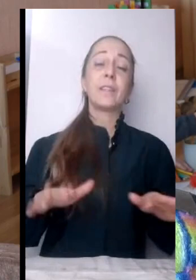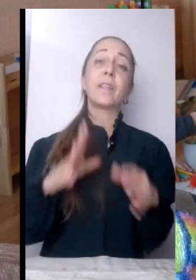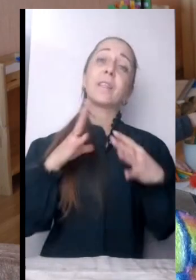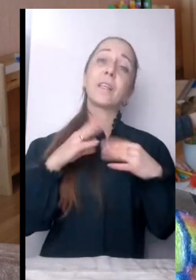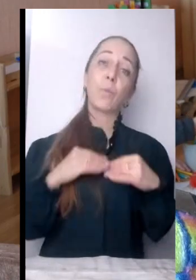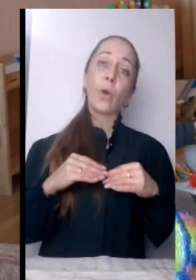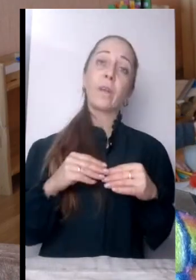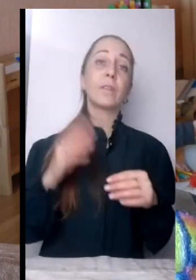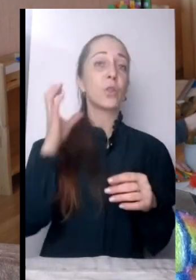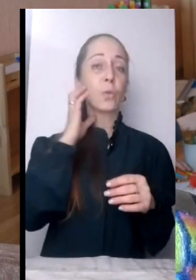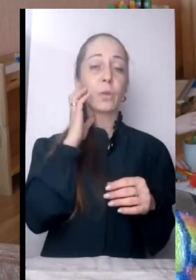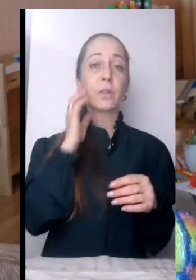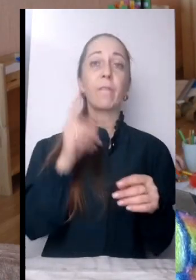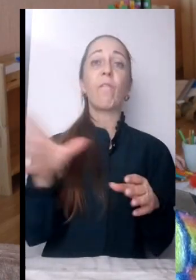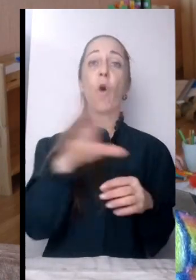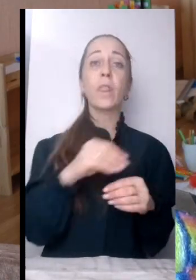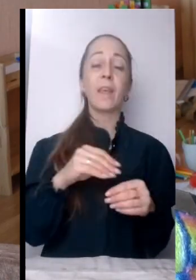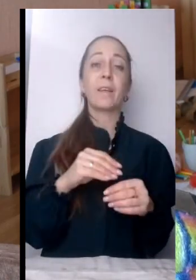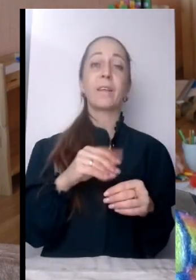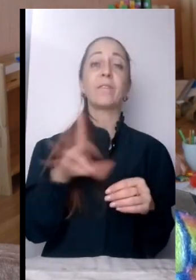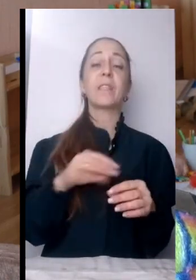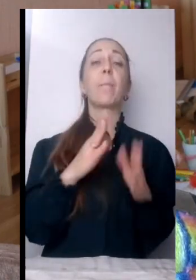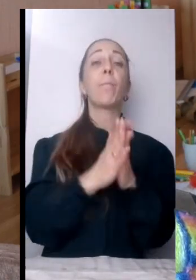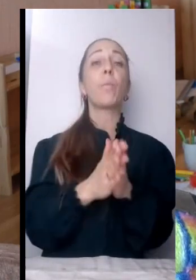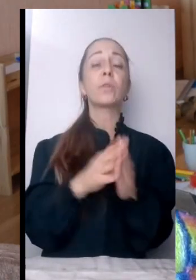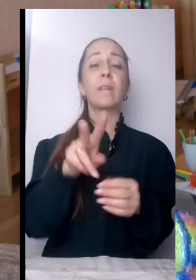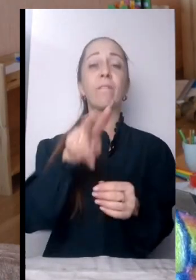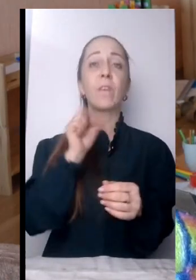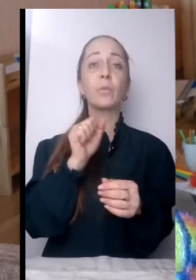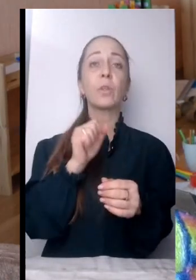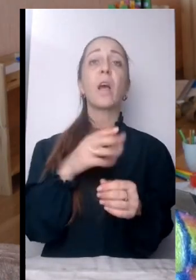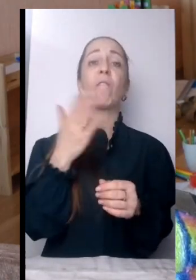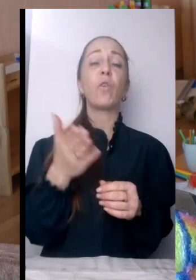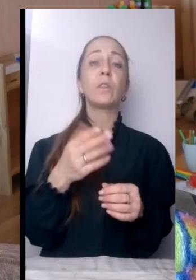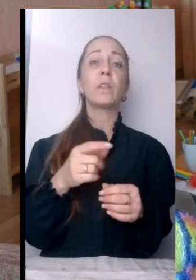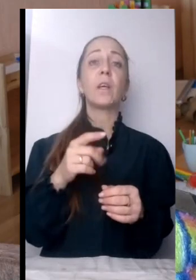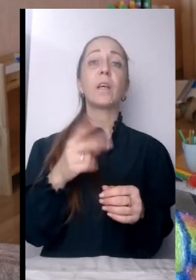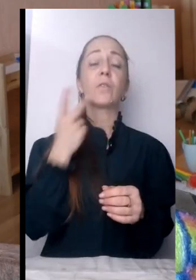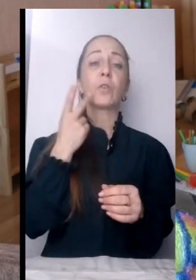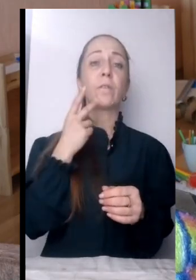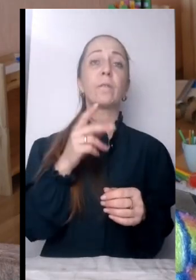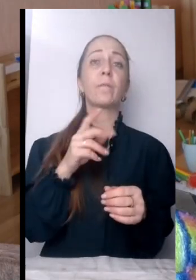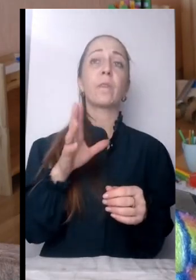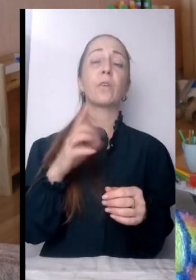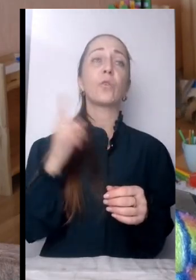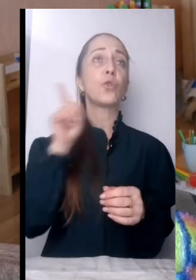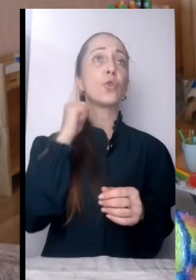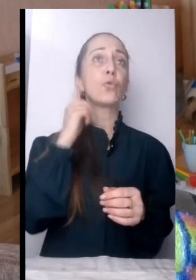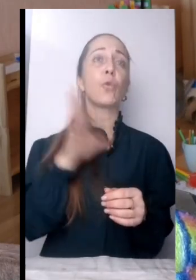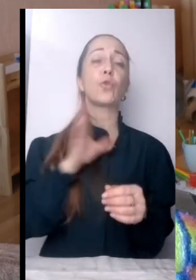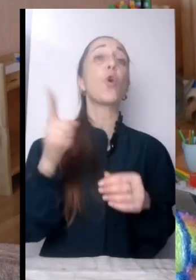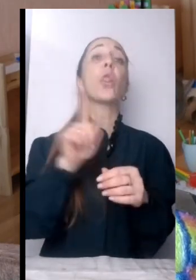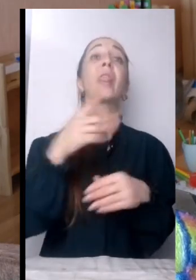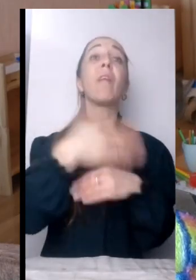просто попросили вимкнути, тому що вони весь час хочуть чути, що відбувається на вулиці. Ще сирени, вони